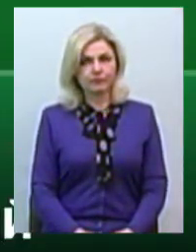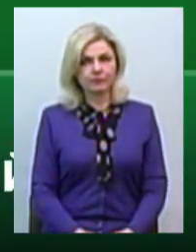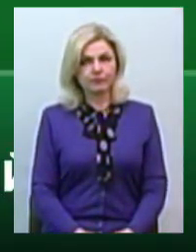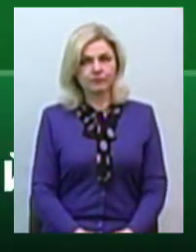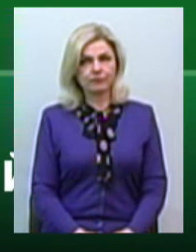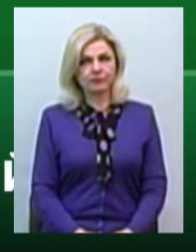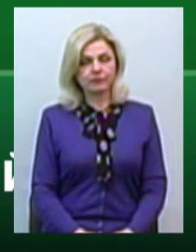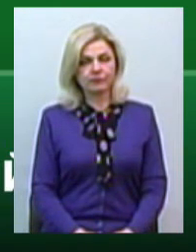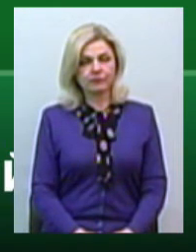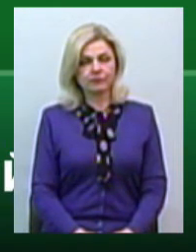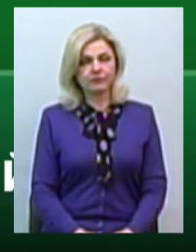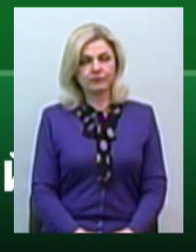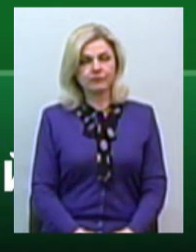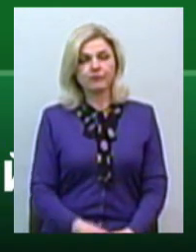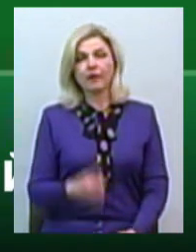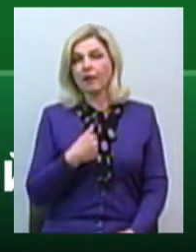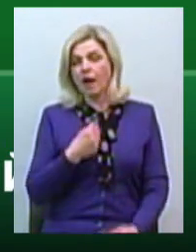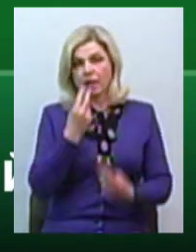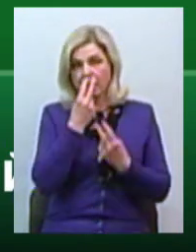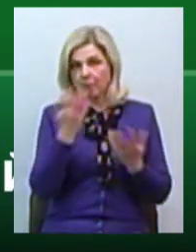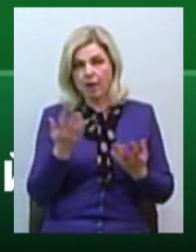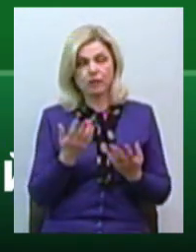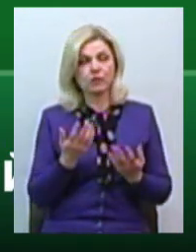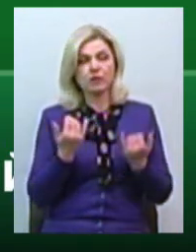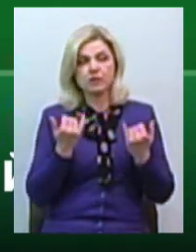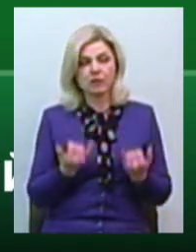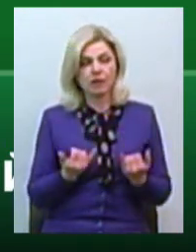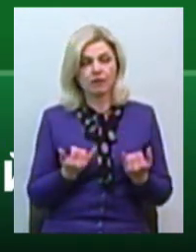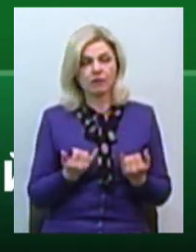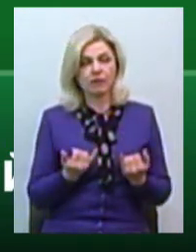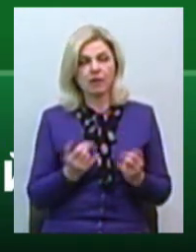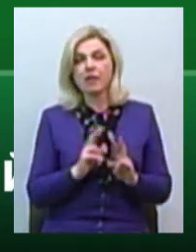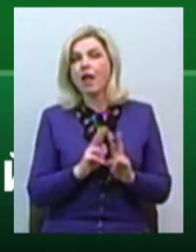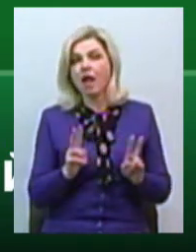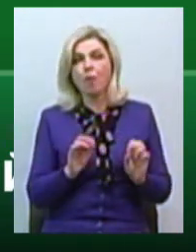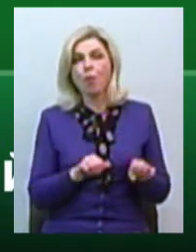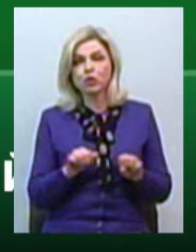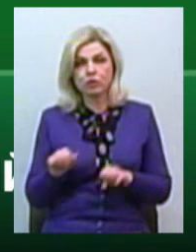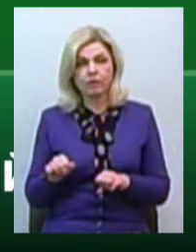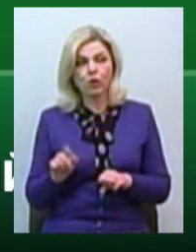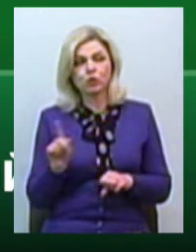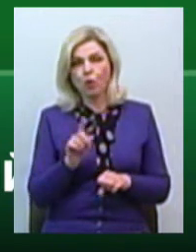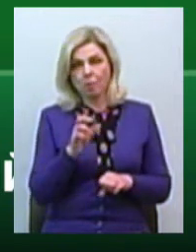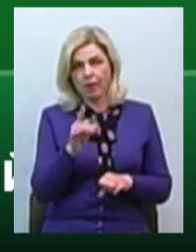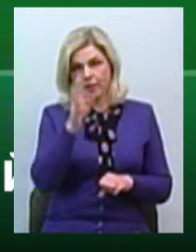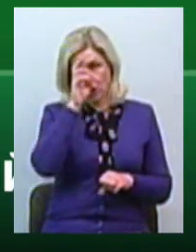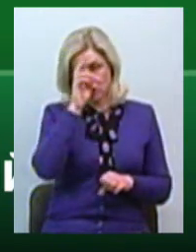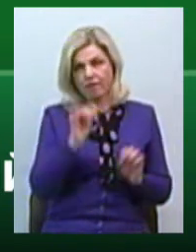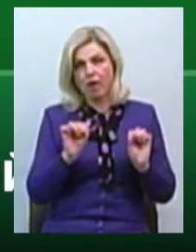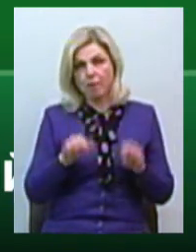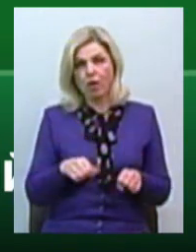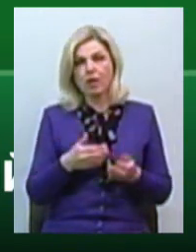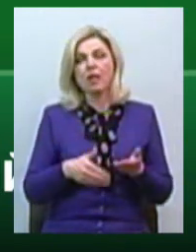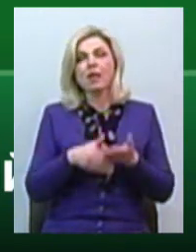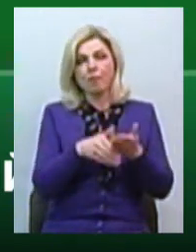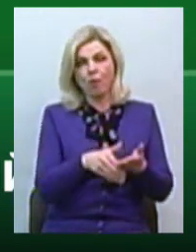Я не бачу зараз з дефіцитом бюджету ніяких можливостей, щоб держава змогла надати